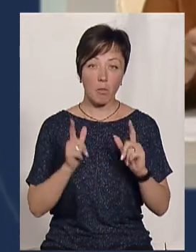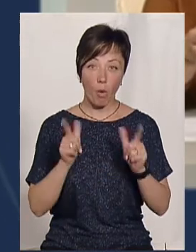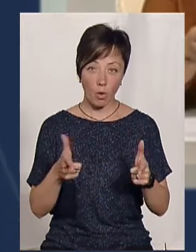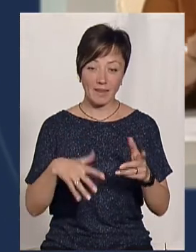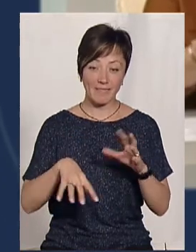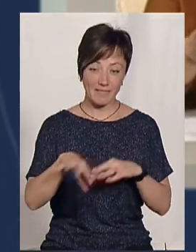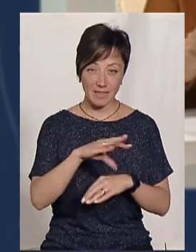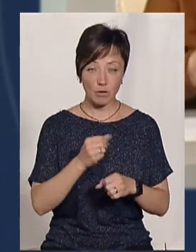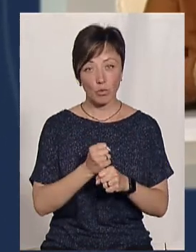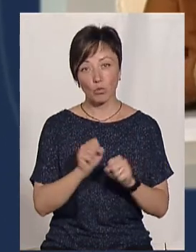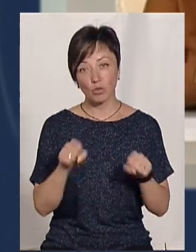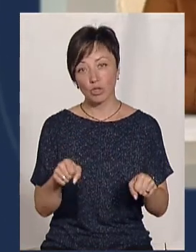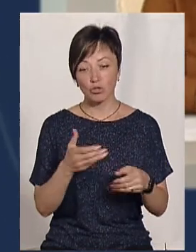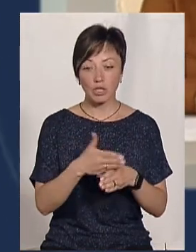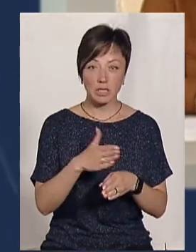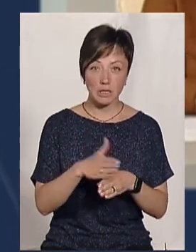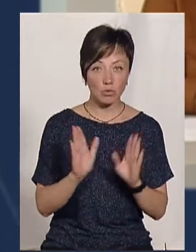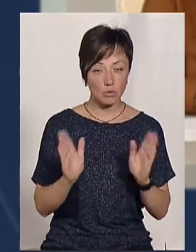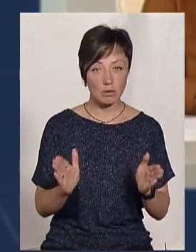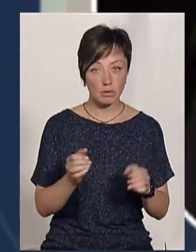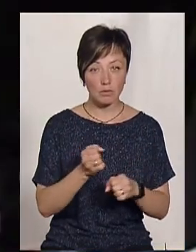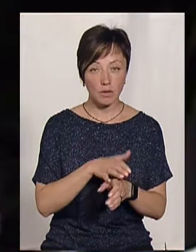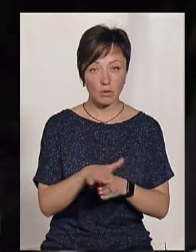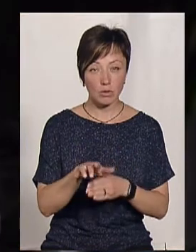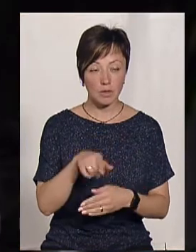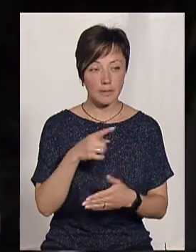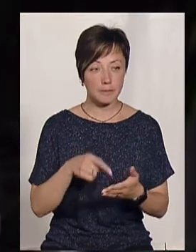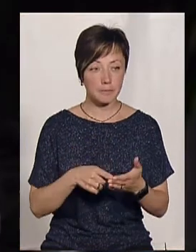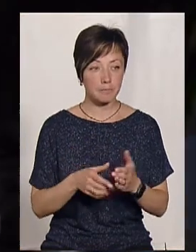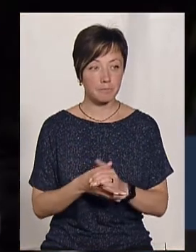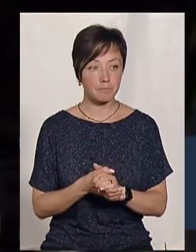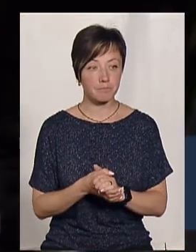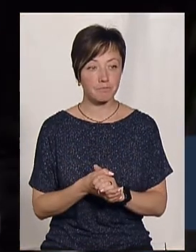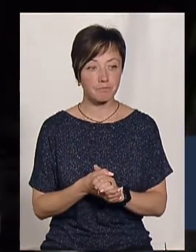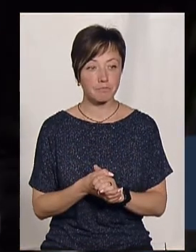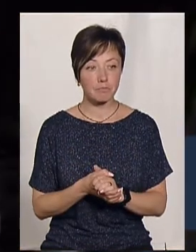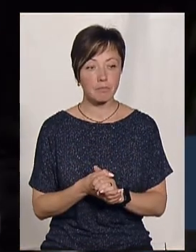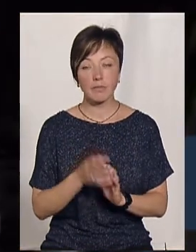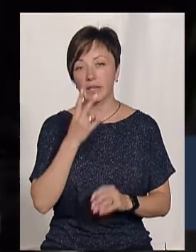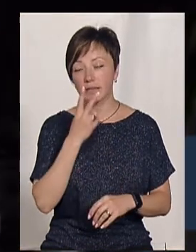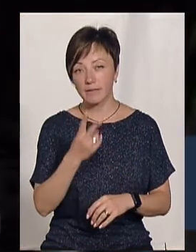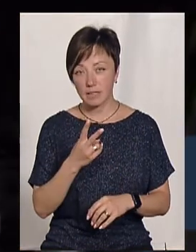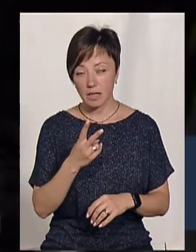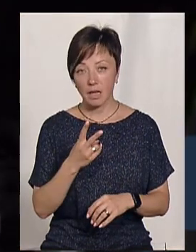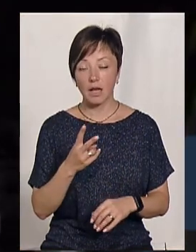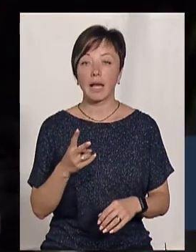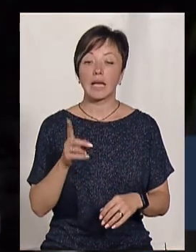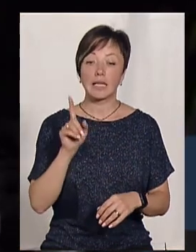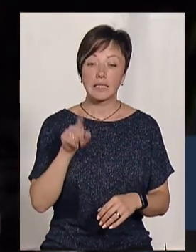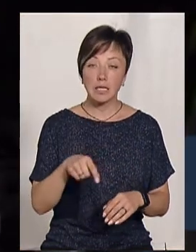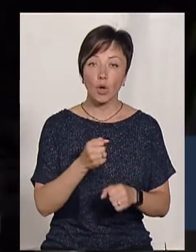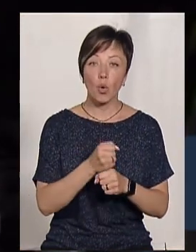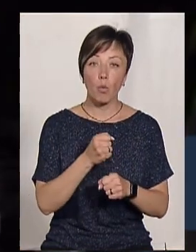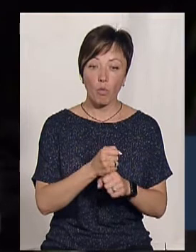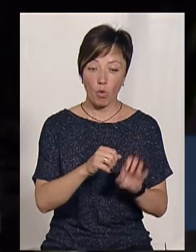роботи. Чи можна зробити якусь частину? Ну, дивіться, питання в тому, що ті роботи,